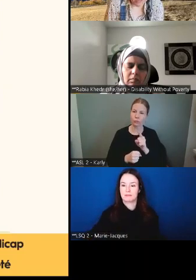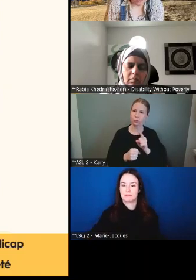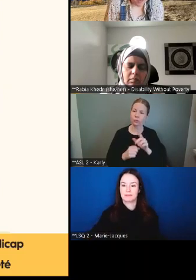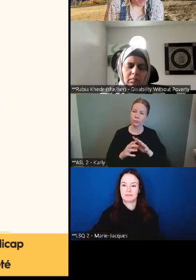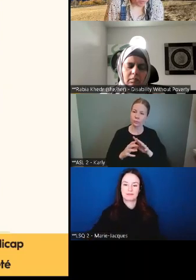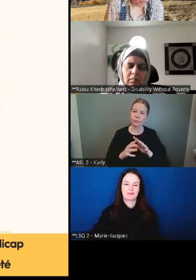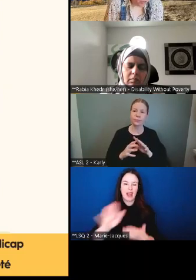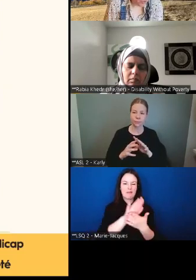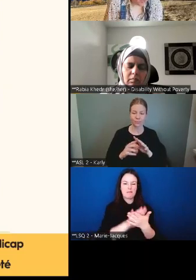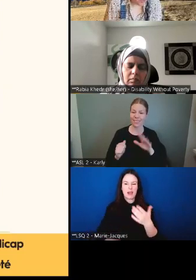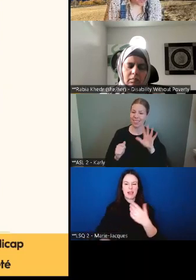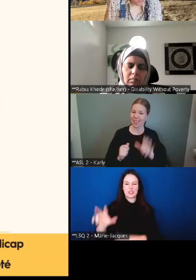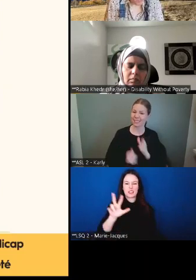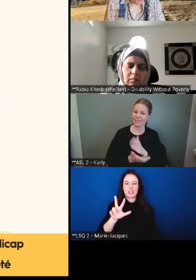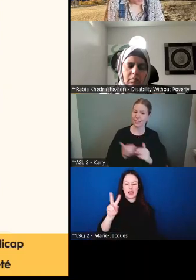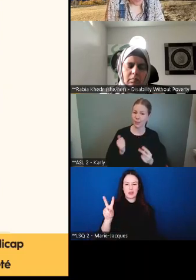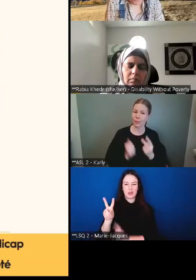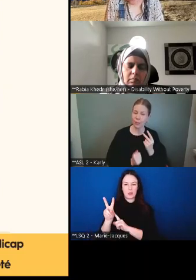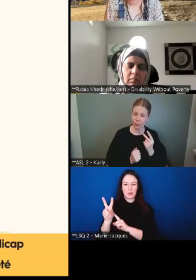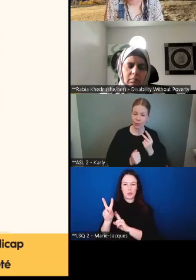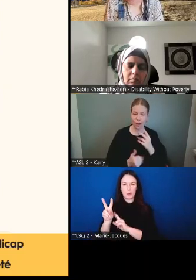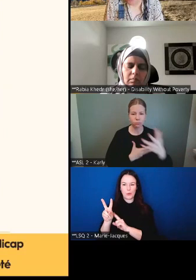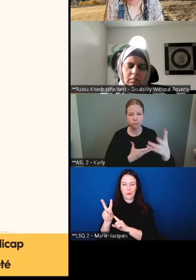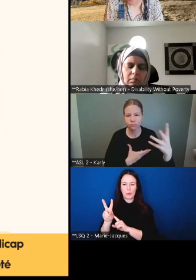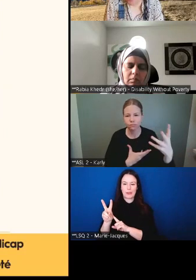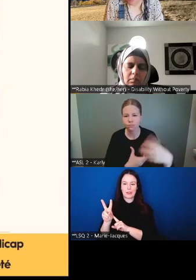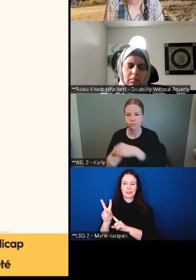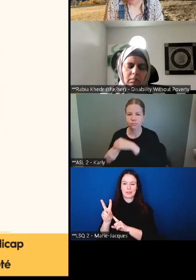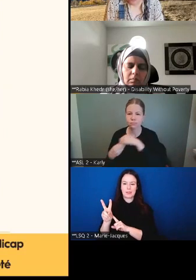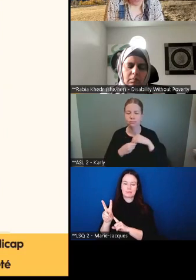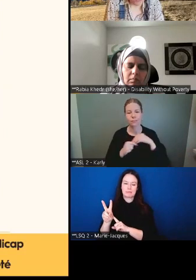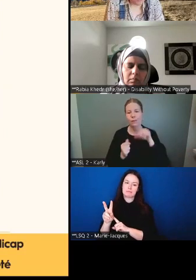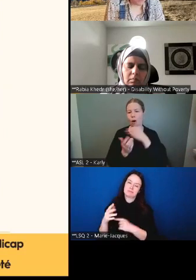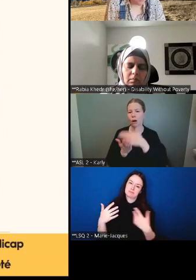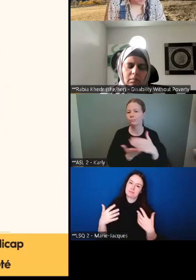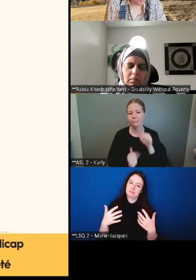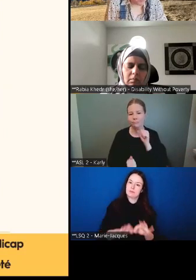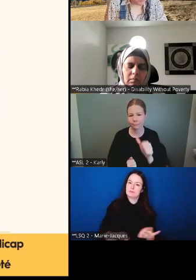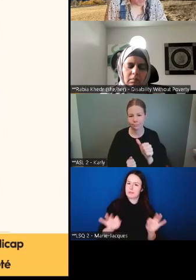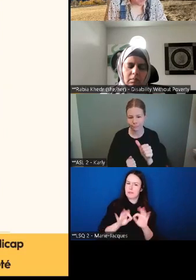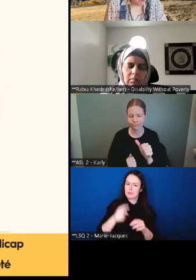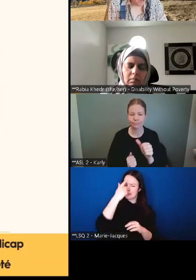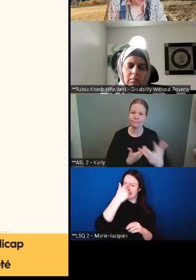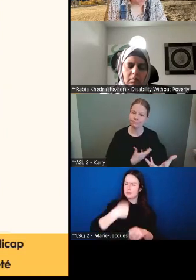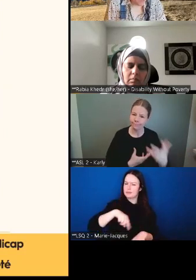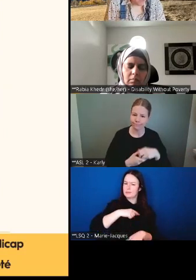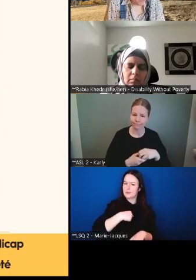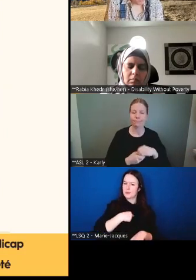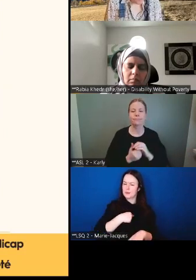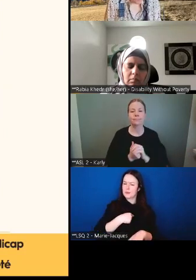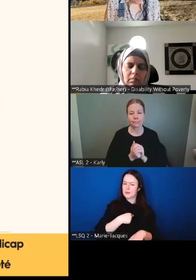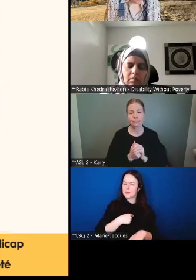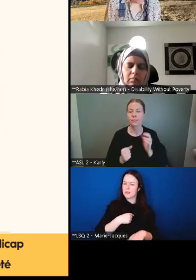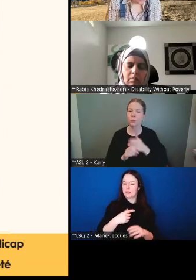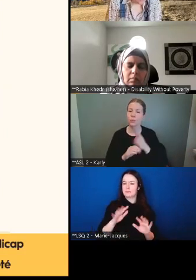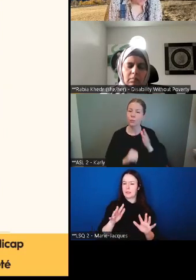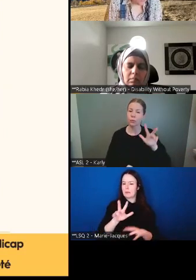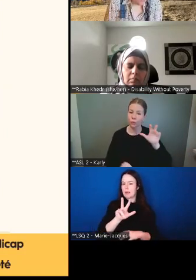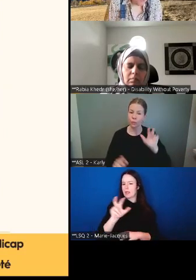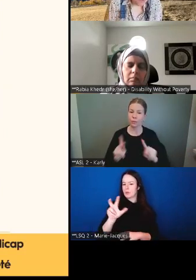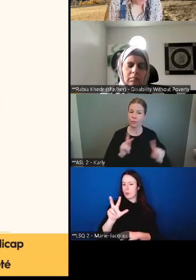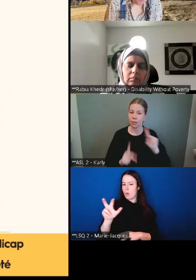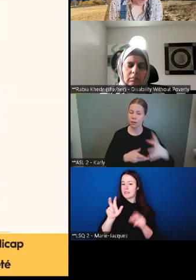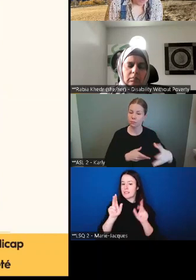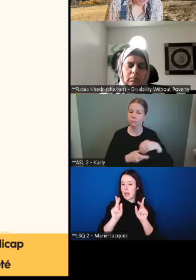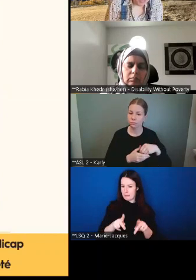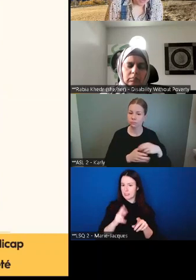mentionné, était une chose énormément importante pour nous. Et il y avait environ 300 personnes qui ont